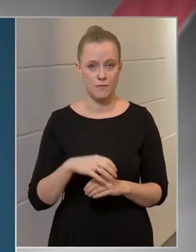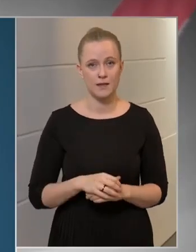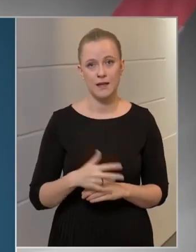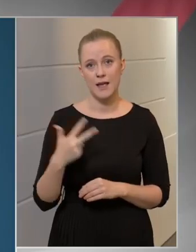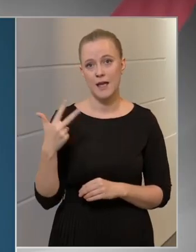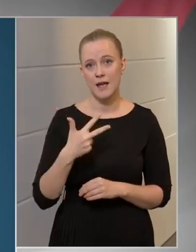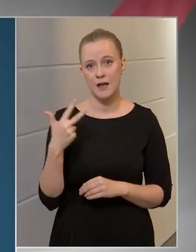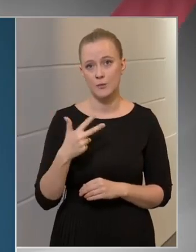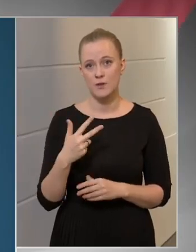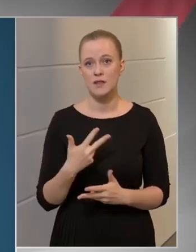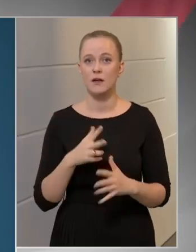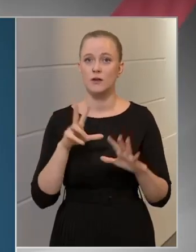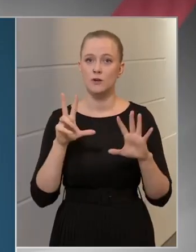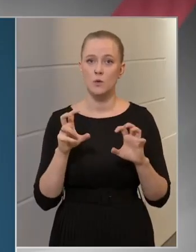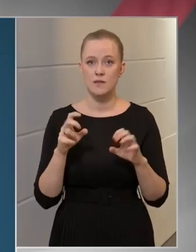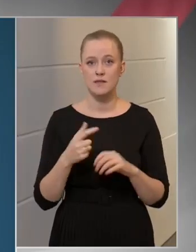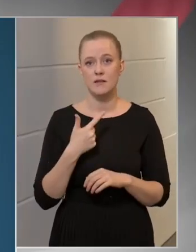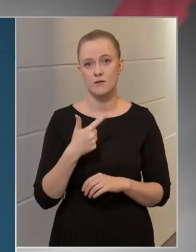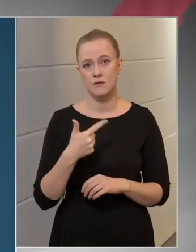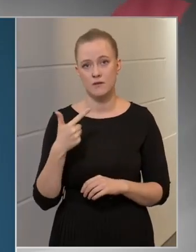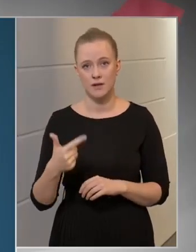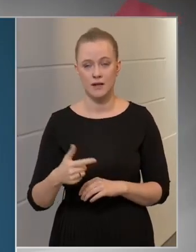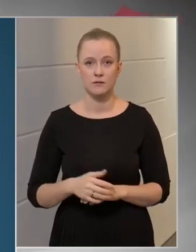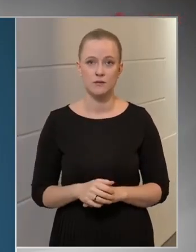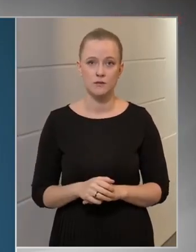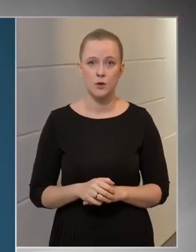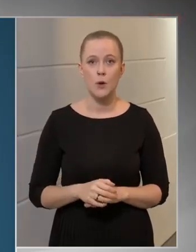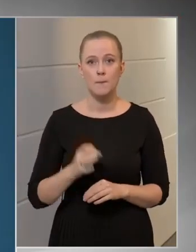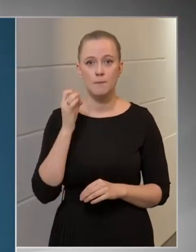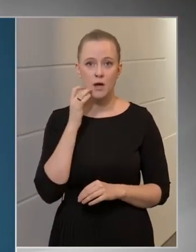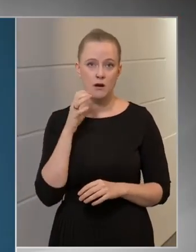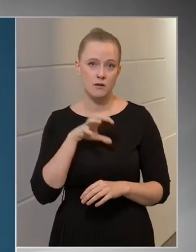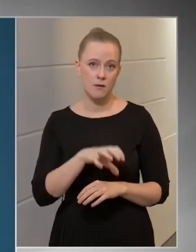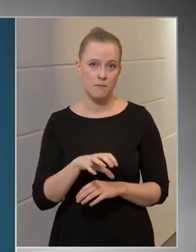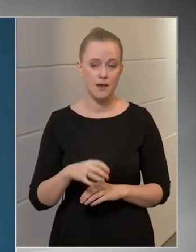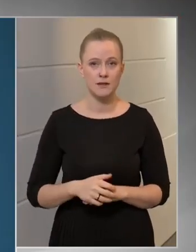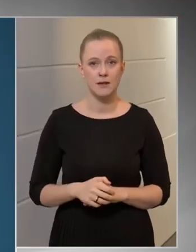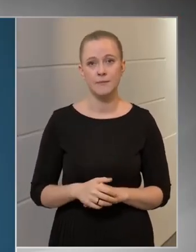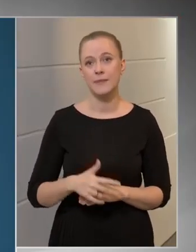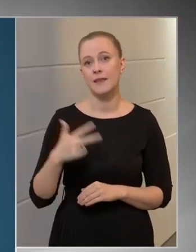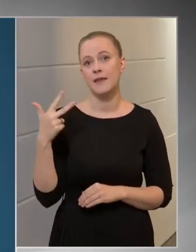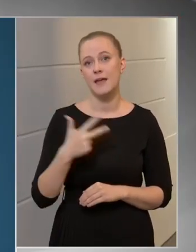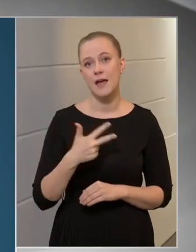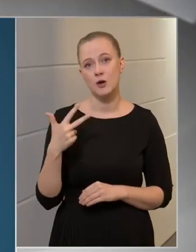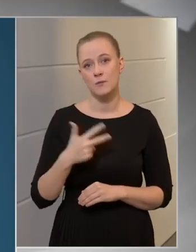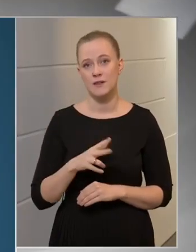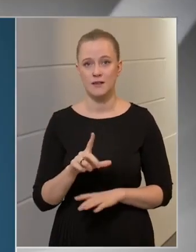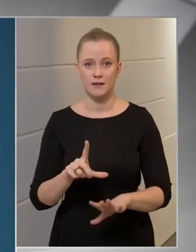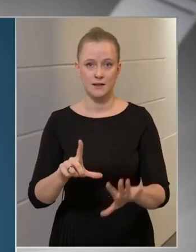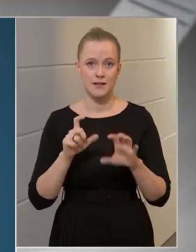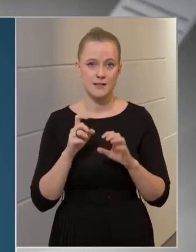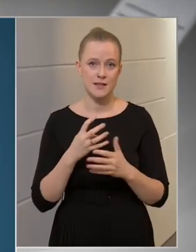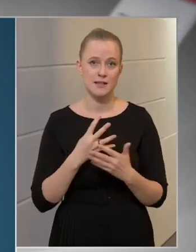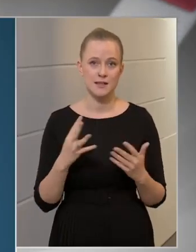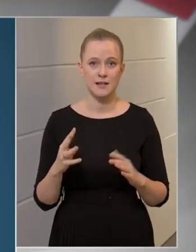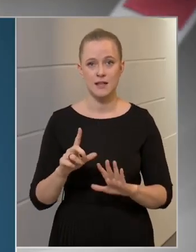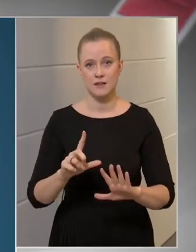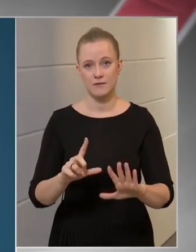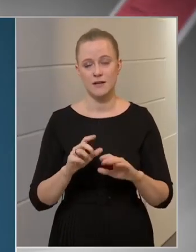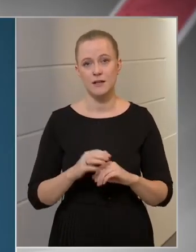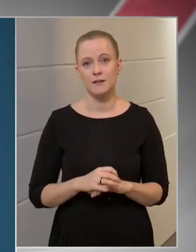3822, Baranya megyében 3797,